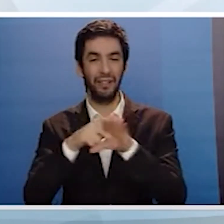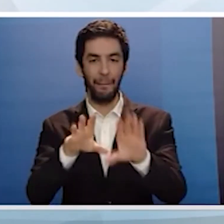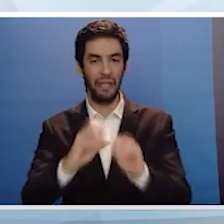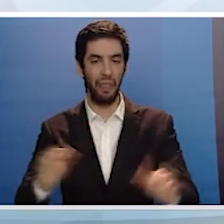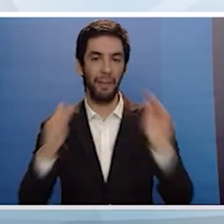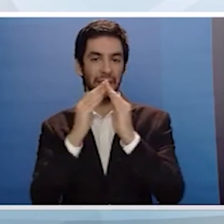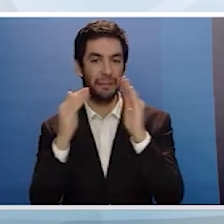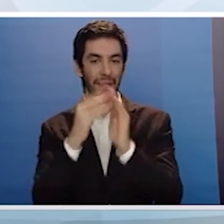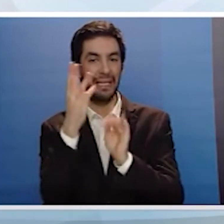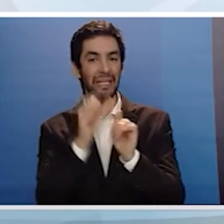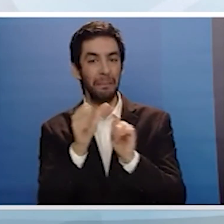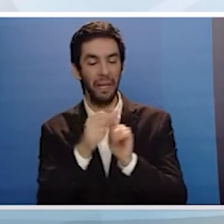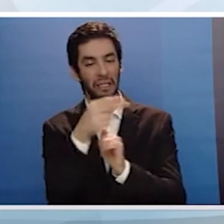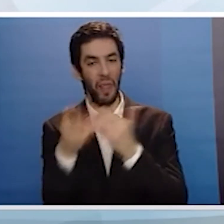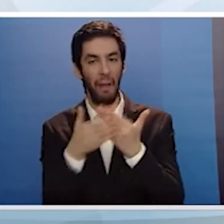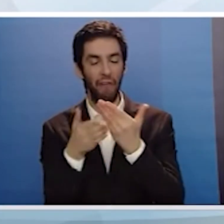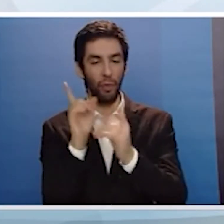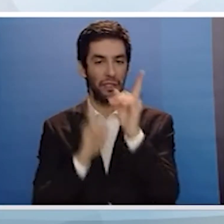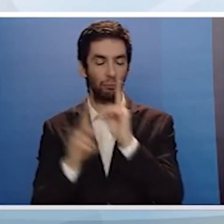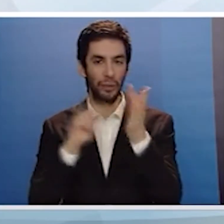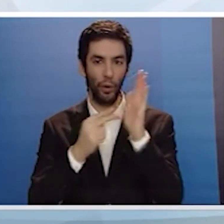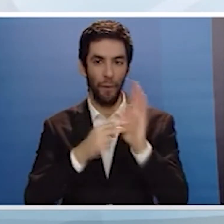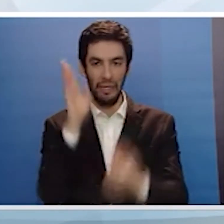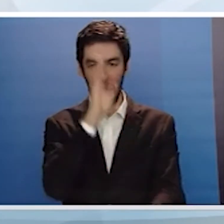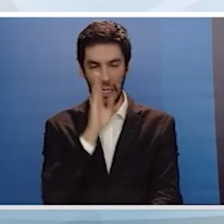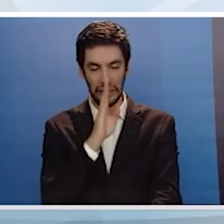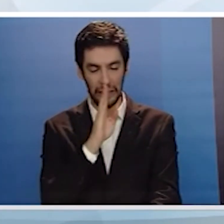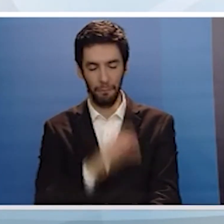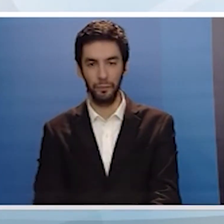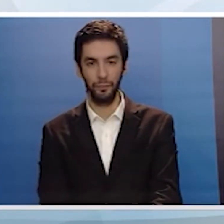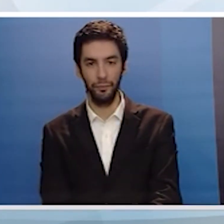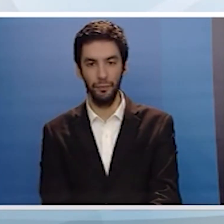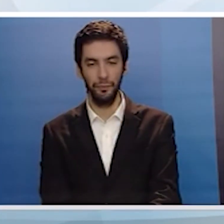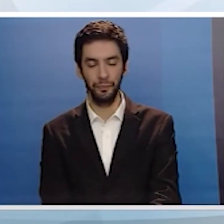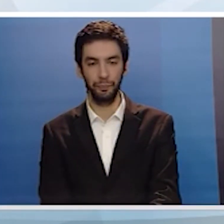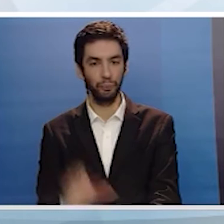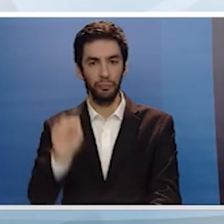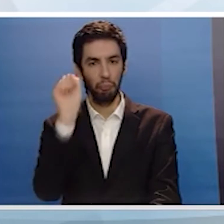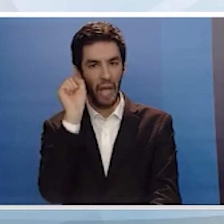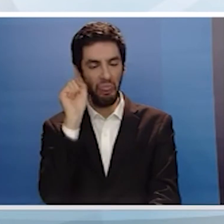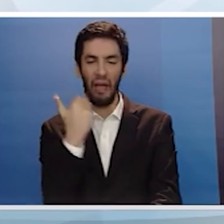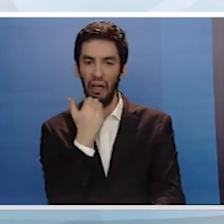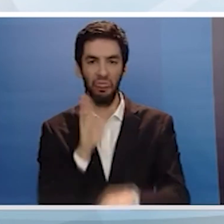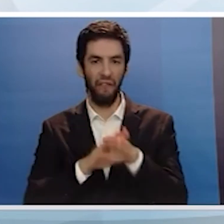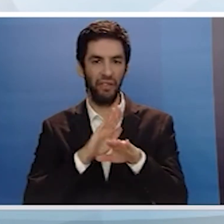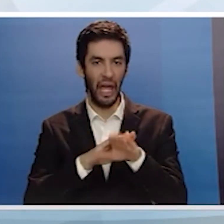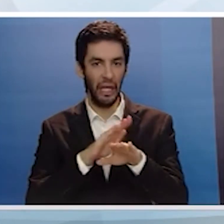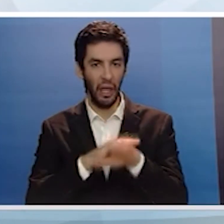Την κυβέρνηση του Δημοκρατικού Σεαγερμού, φίλες και φίλοι δεν την εξέλεξε η ΕΔΕΚ Κάποιοι άλλοι την εξέλεξαν το 2013